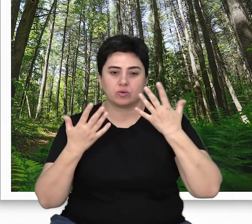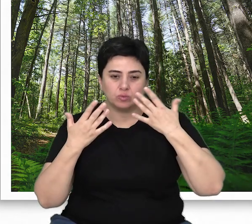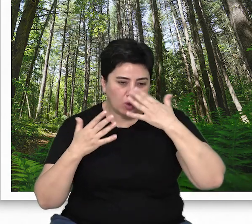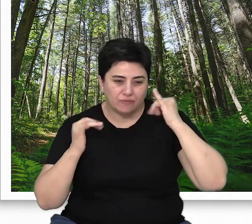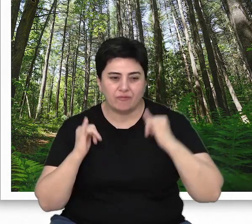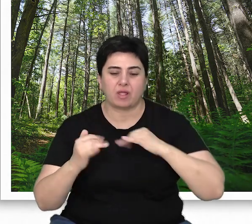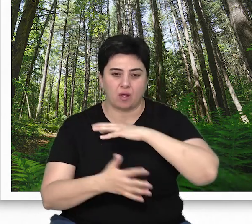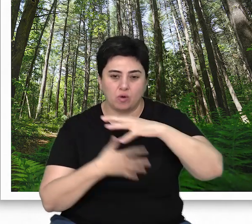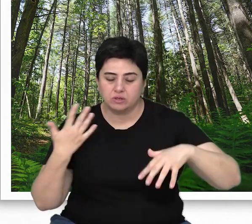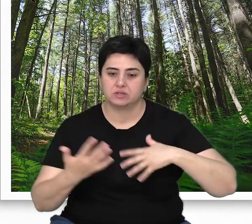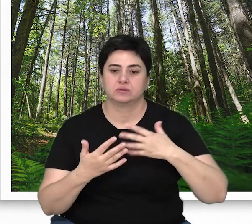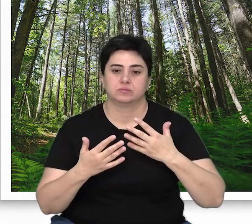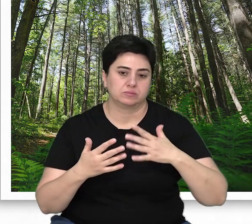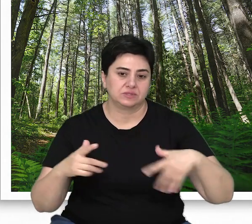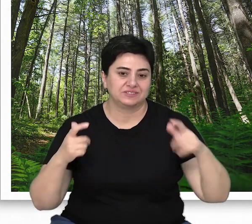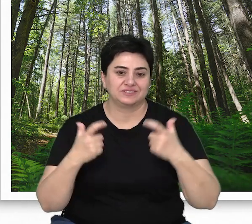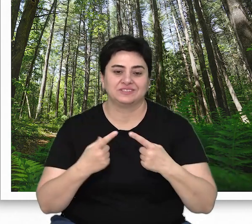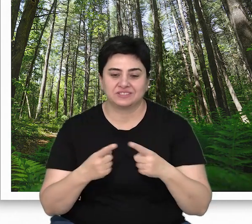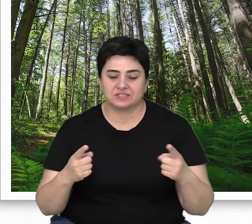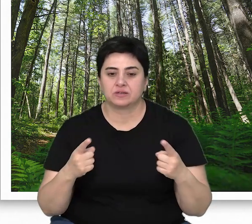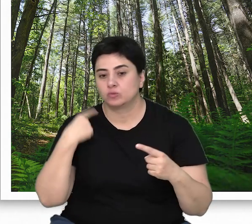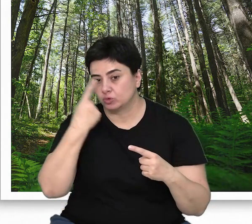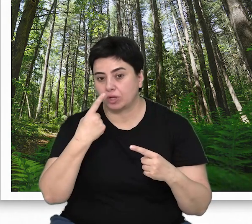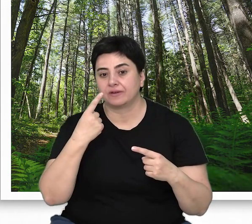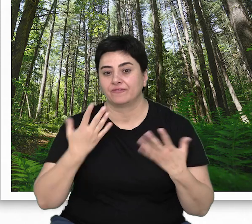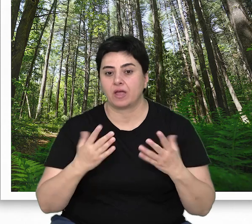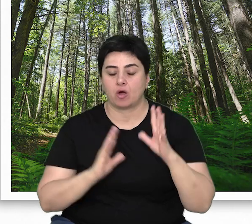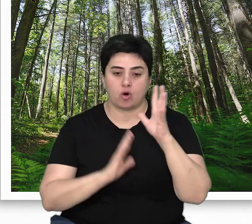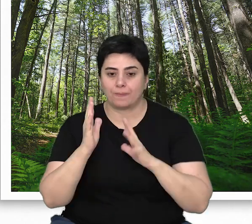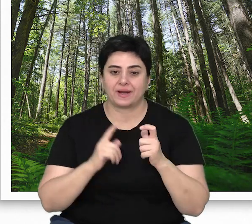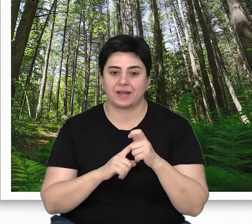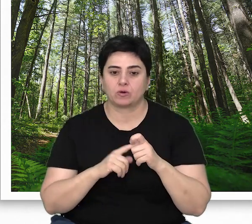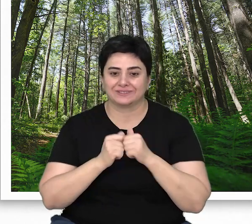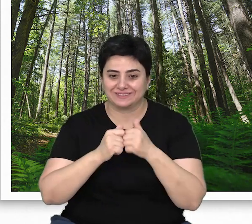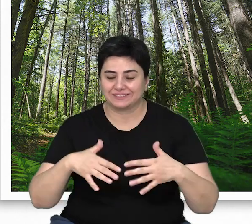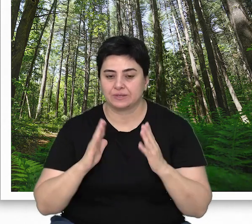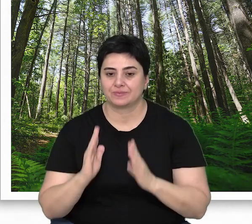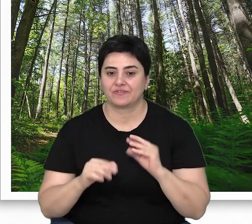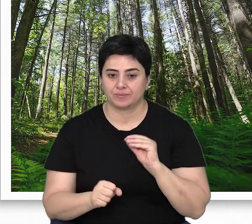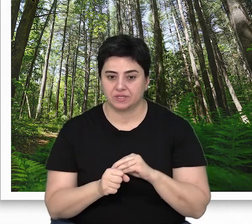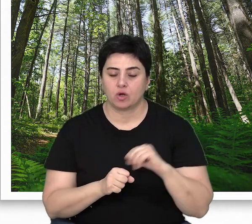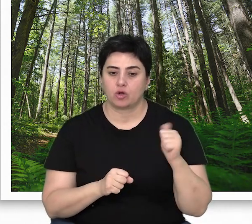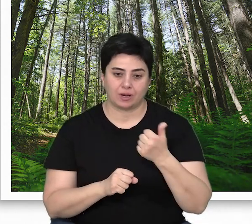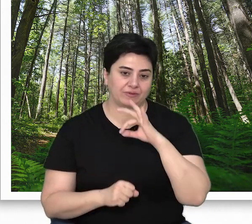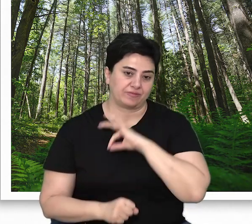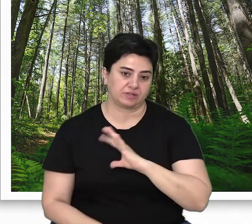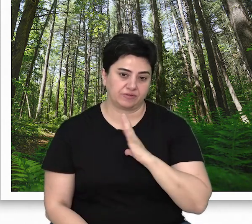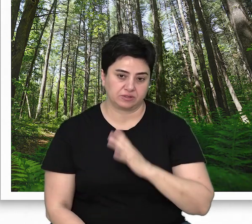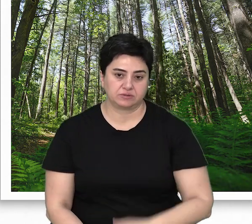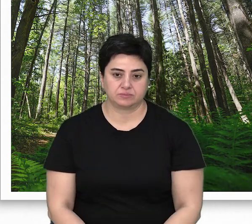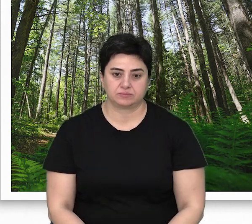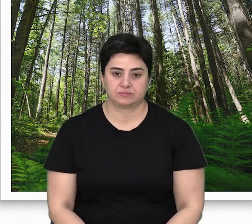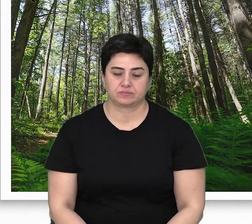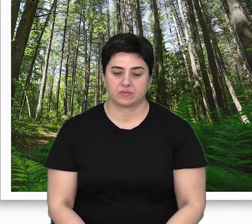afetler, bölgesel biyolojik çeşitliliğin ve dolayısıyla orman ekosistemlerinin devamlılığında önemli rol